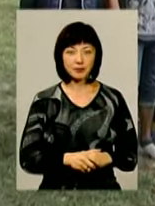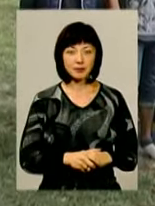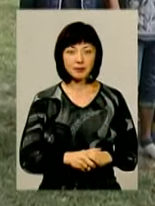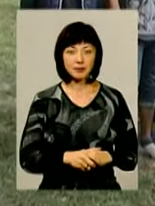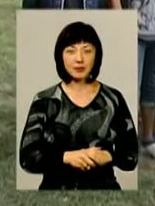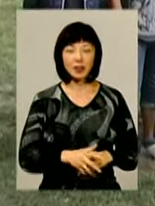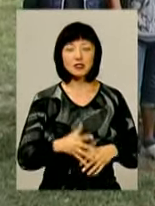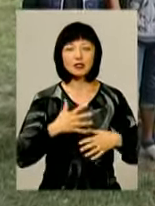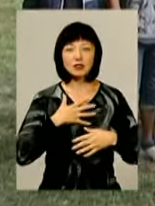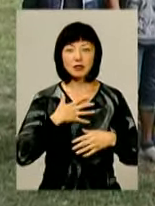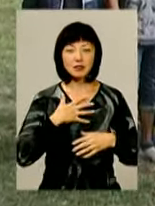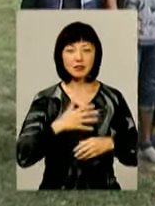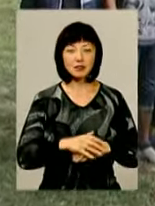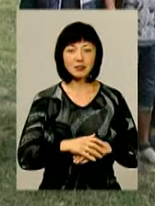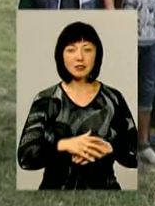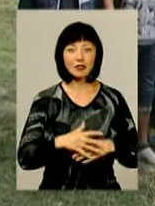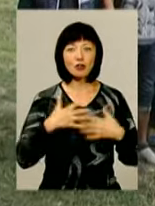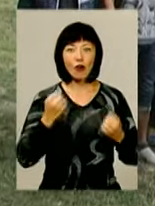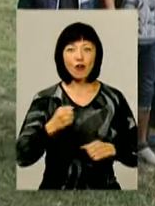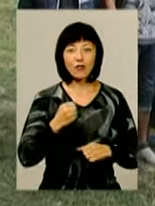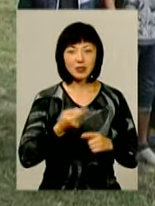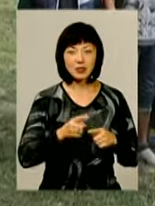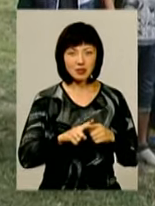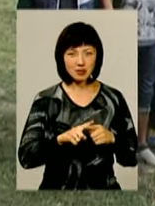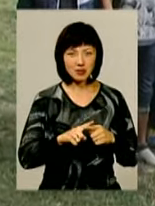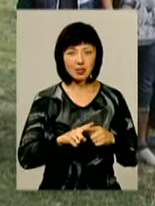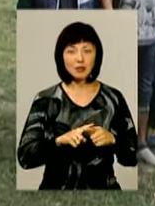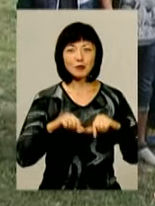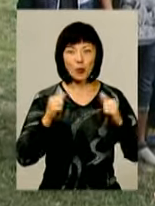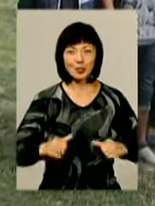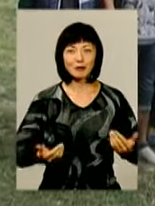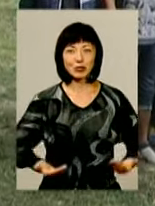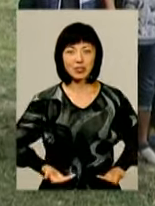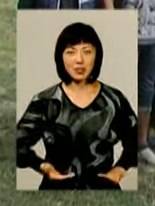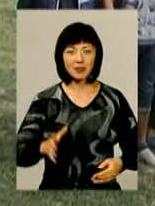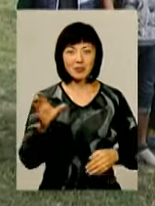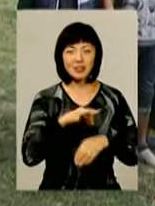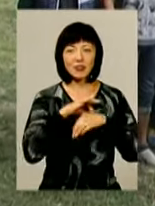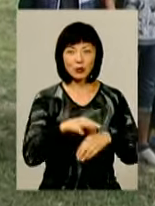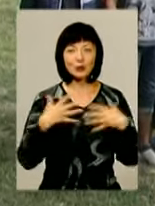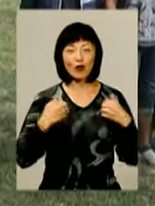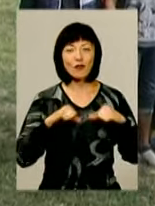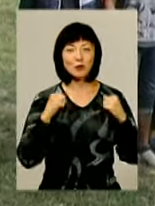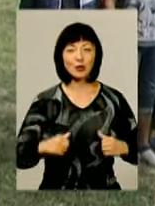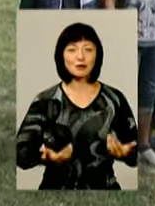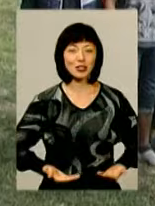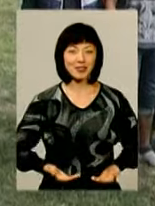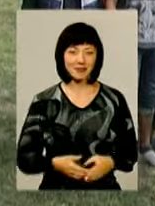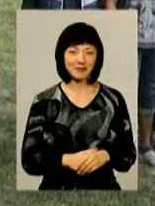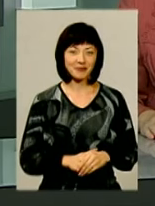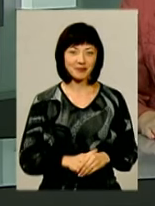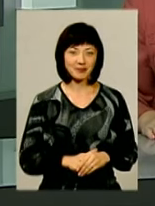здоровий спосіб життя! Ми ведемо здоровий спосіб життя! Всі ведуть здоровий спосіб життя!